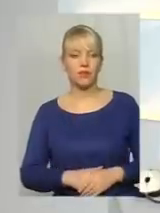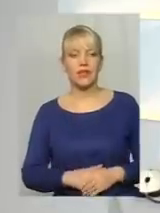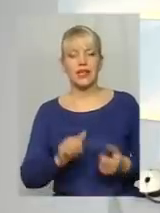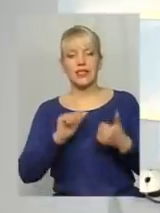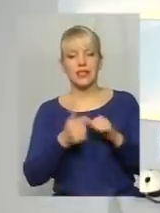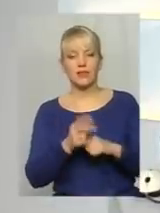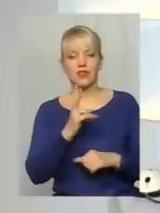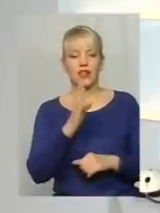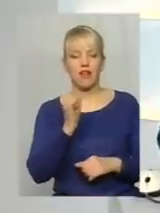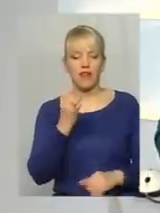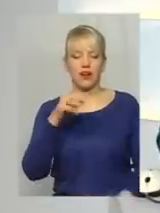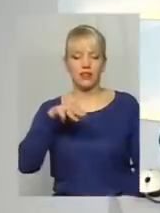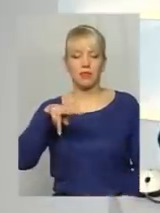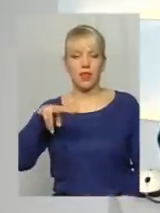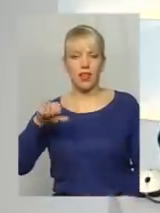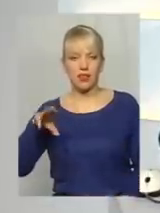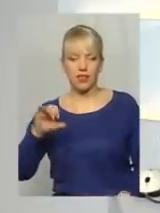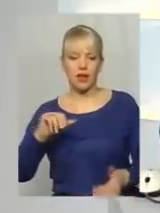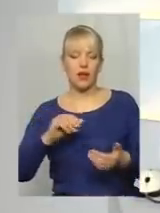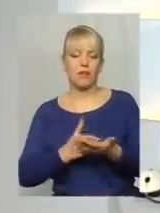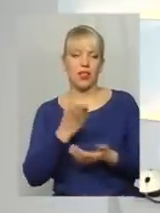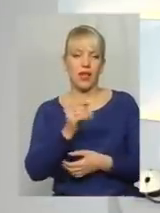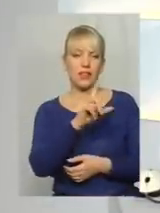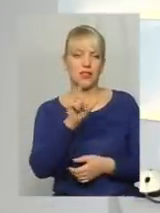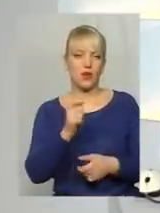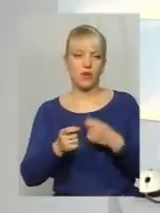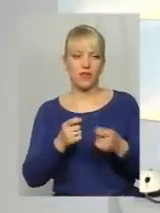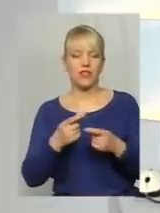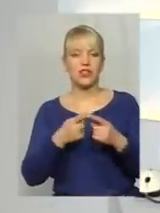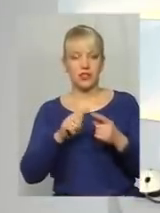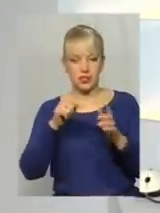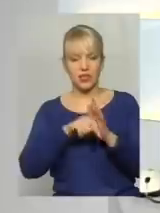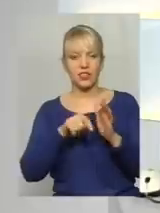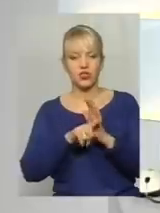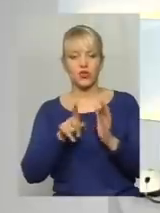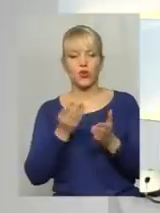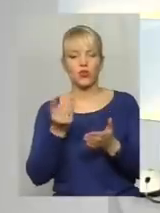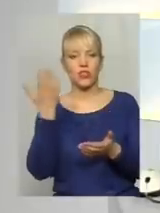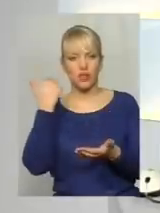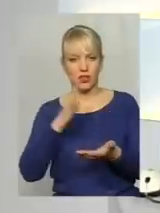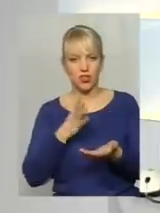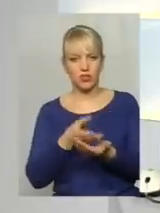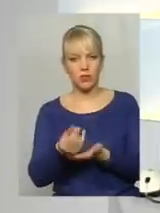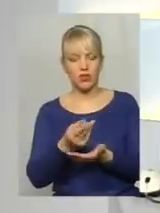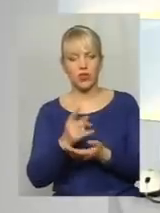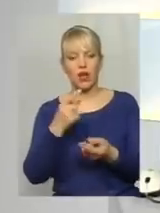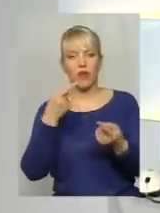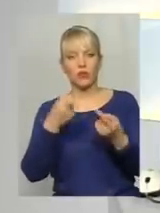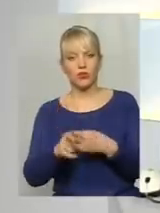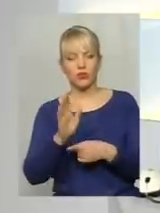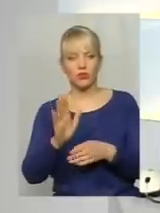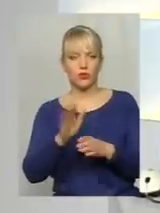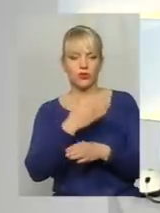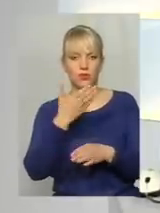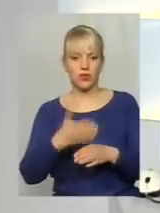плата за управління. Чи це означає, що кошти, які і раніше сплачували хмельничани, якось по-іншому будуть